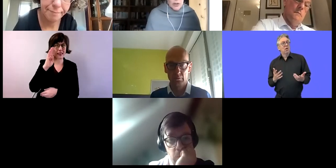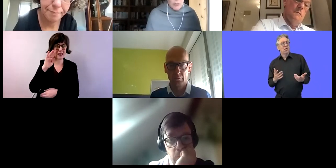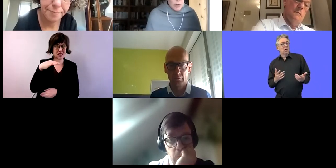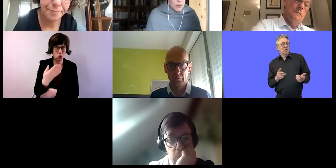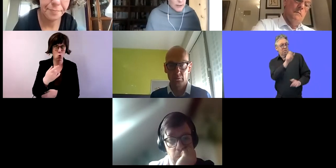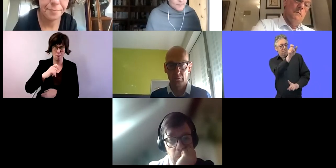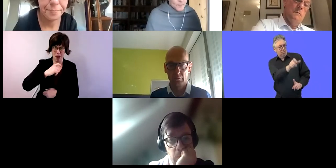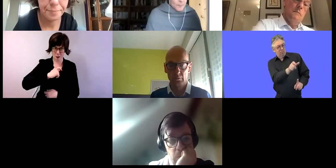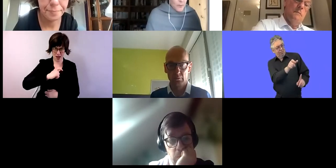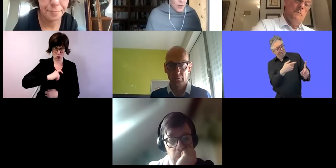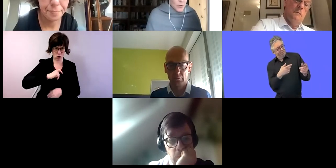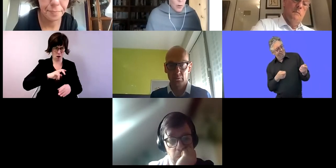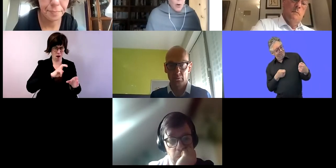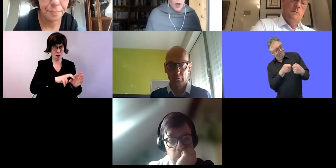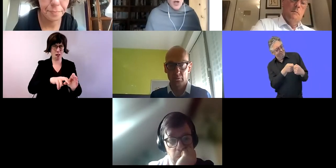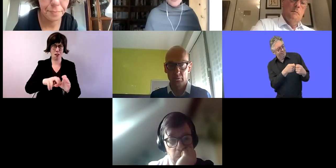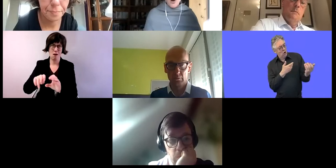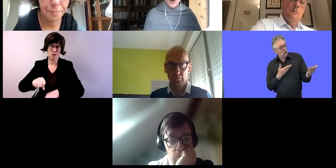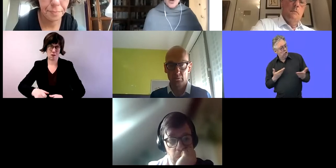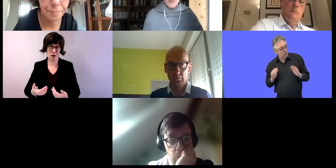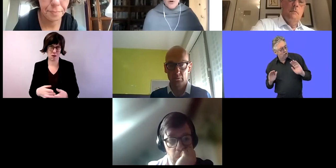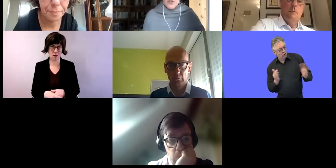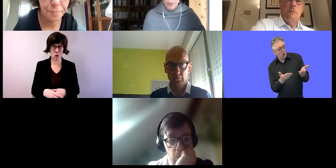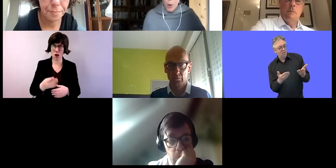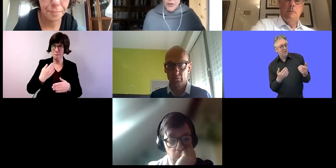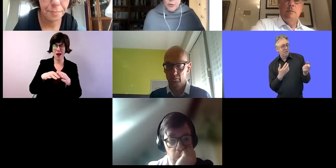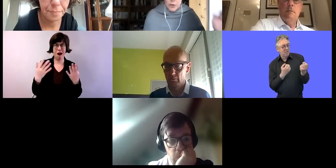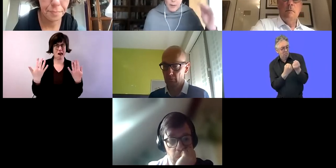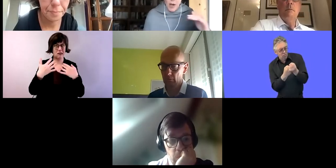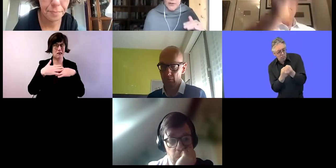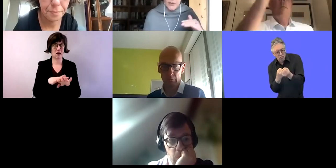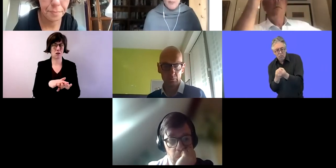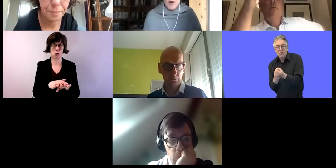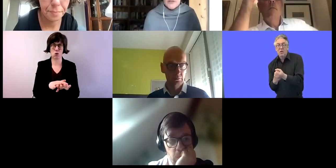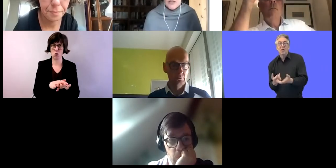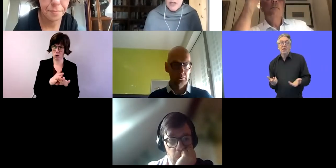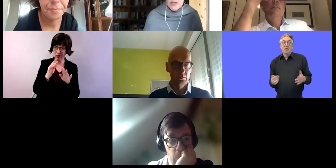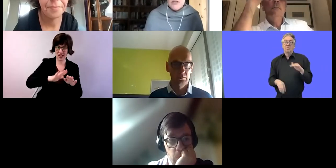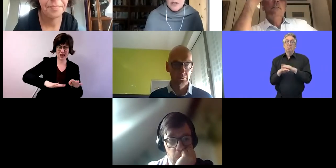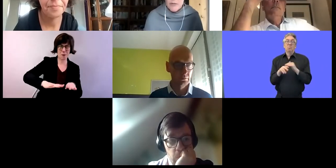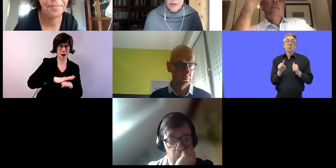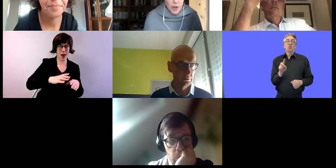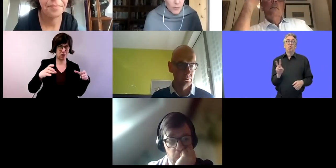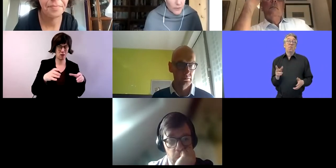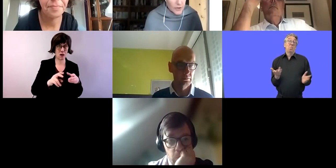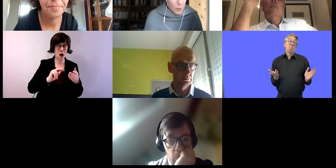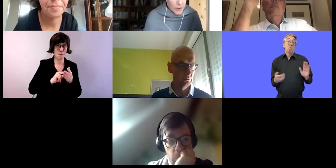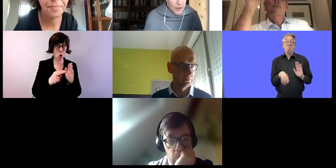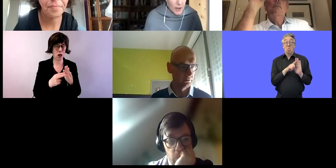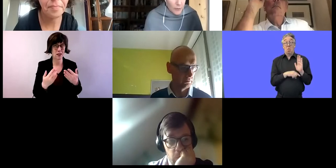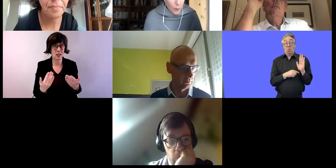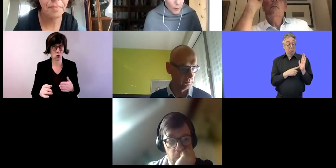personalisierter gestaltet werden können und viel mehr integriert werden können in die entsprechenden Gemeinden. Diese Politik wird